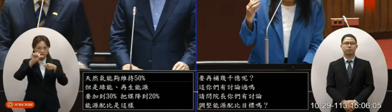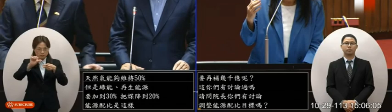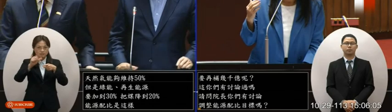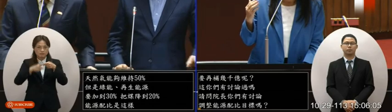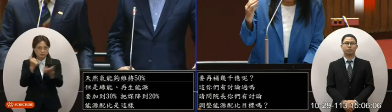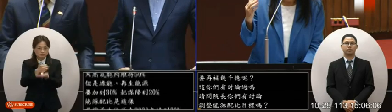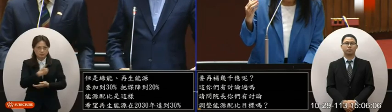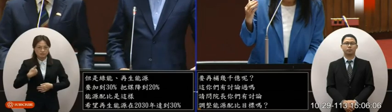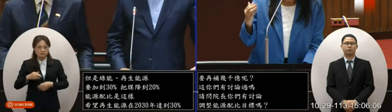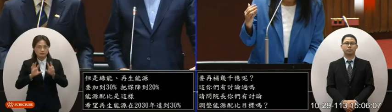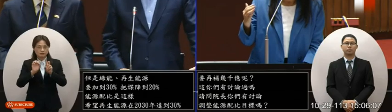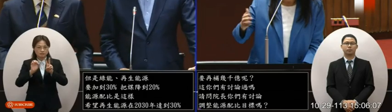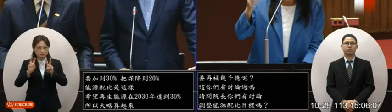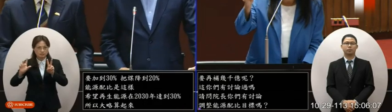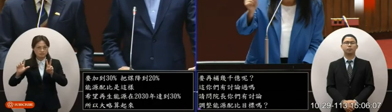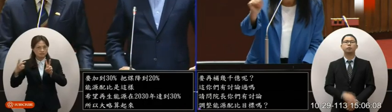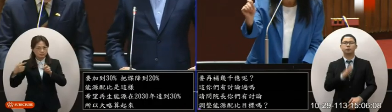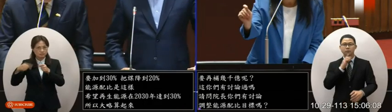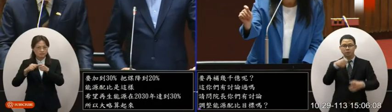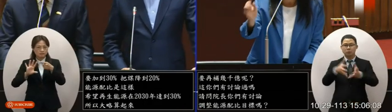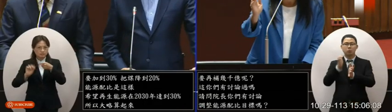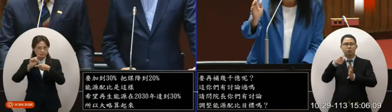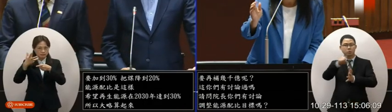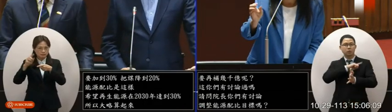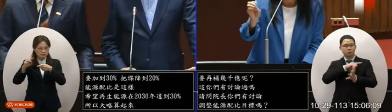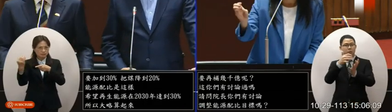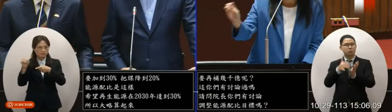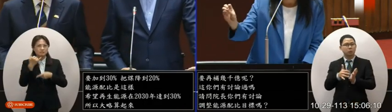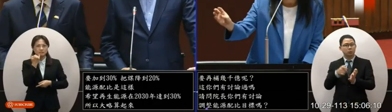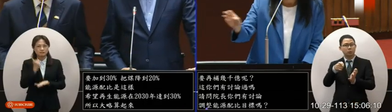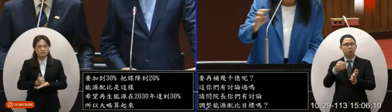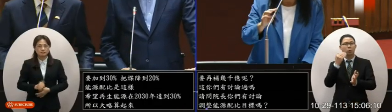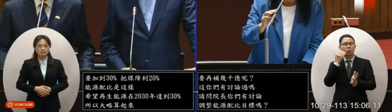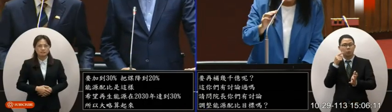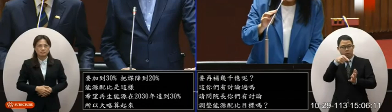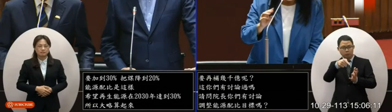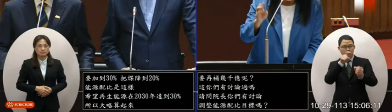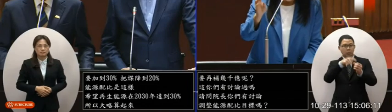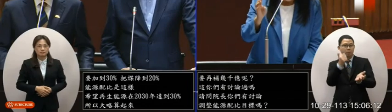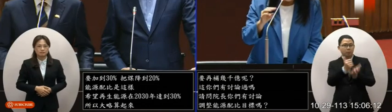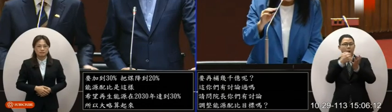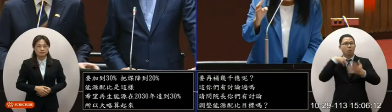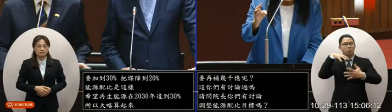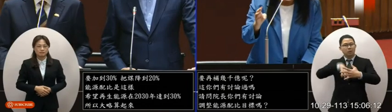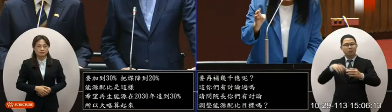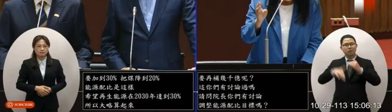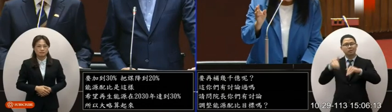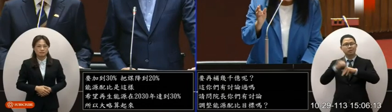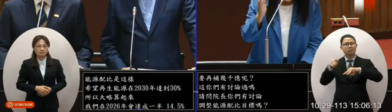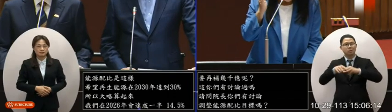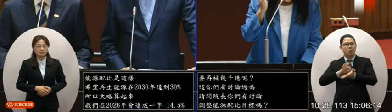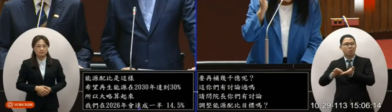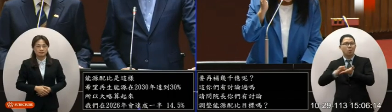零二八年會達到百分之十八點多那部長你有算過達標我們要付多少的成本嗎我想要請問一下院長